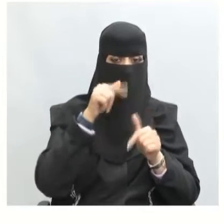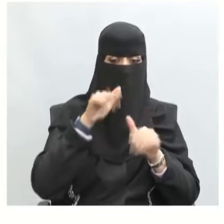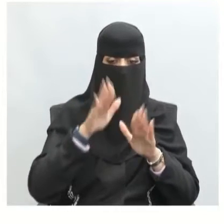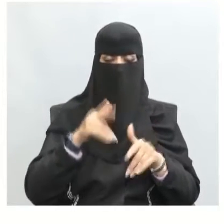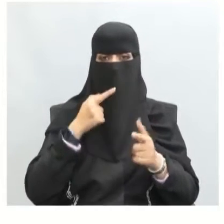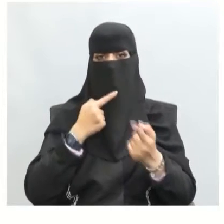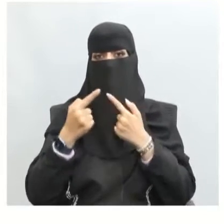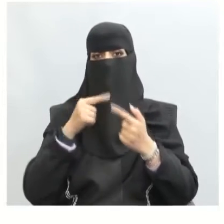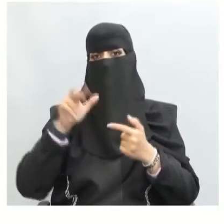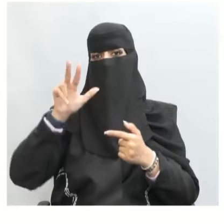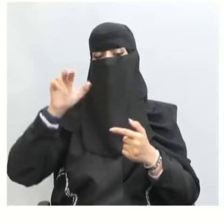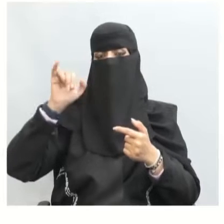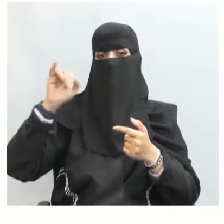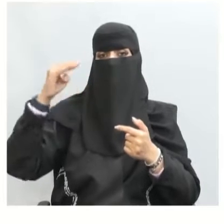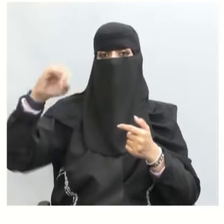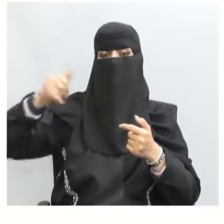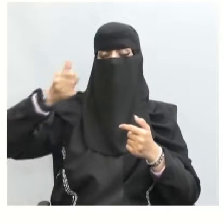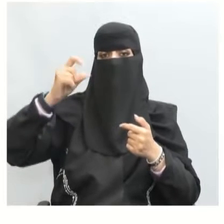المجادلة